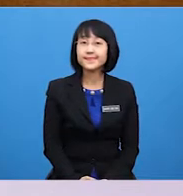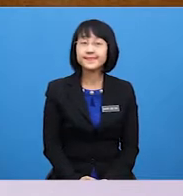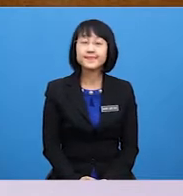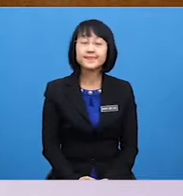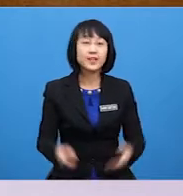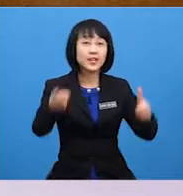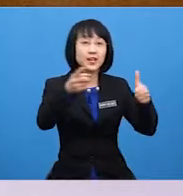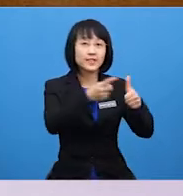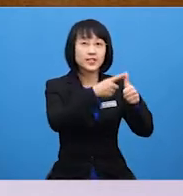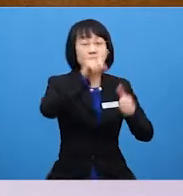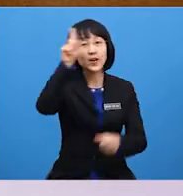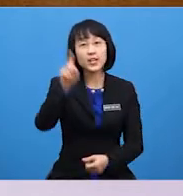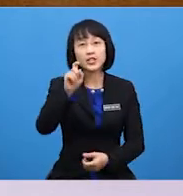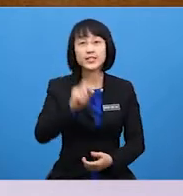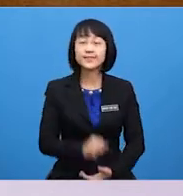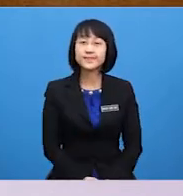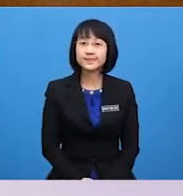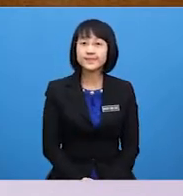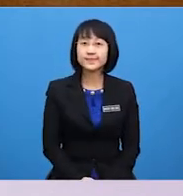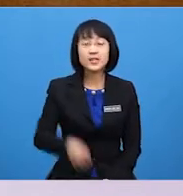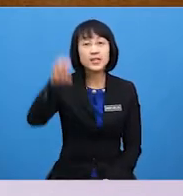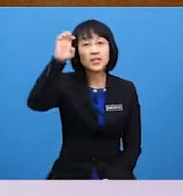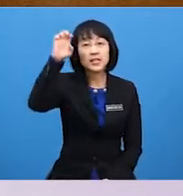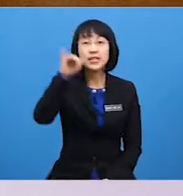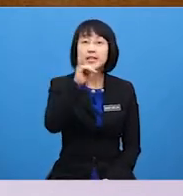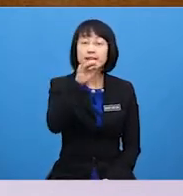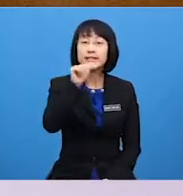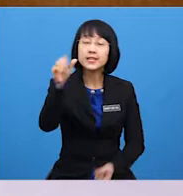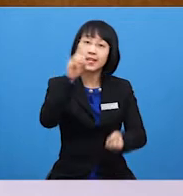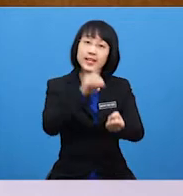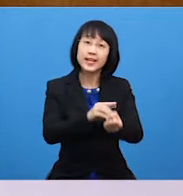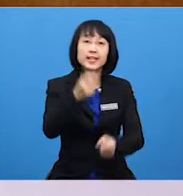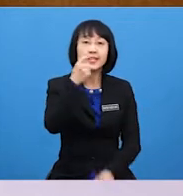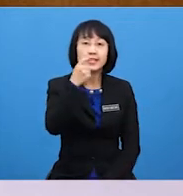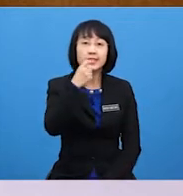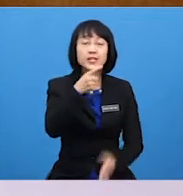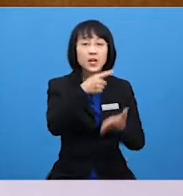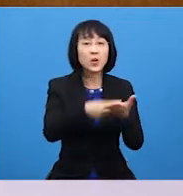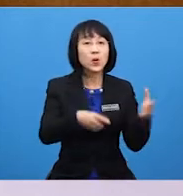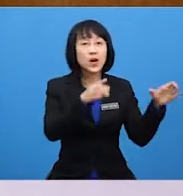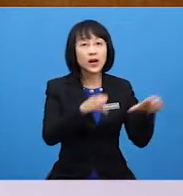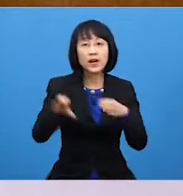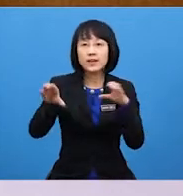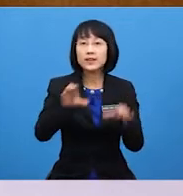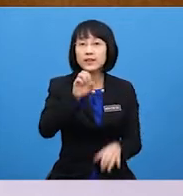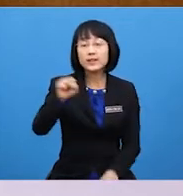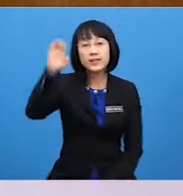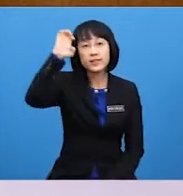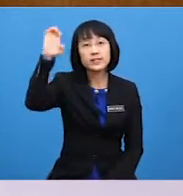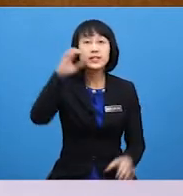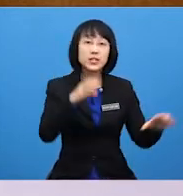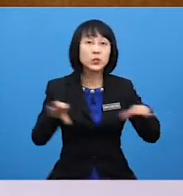First question He is a dentist What does he do?